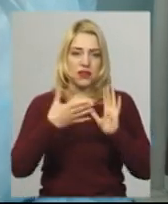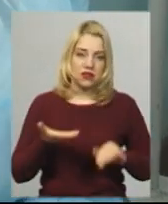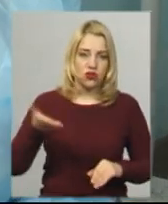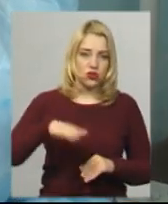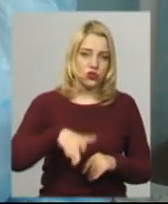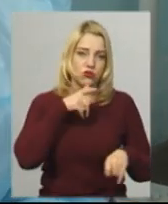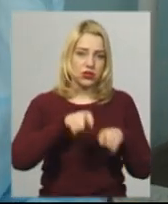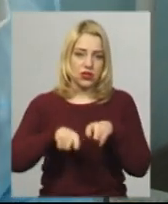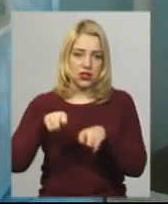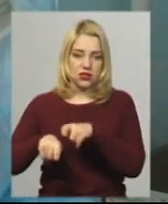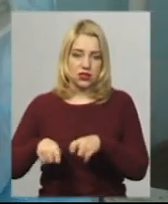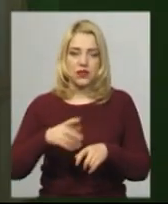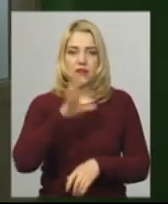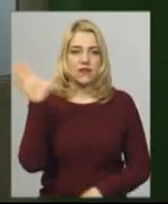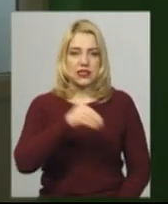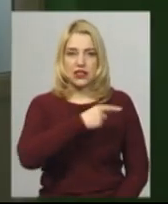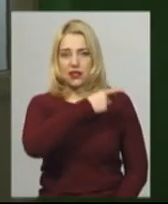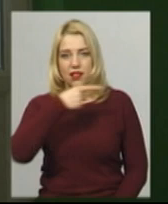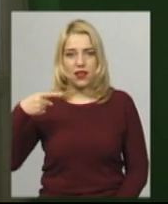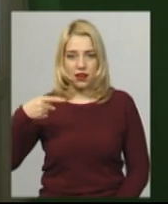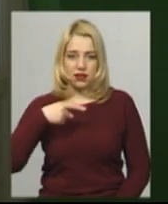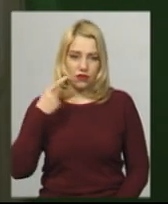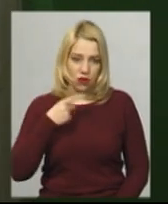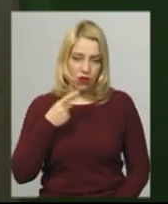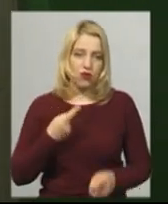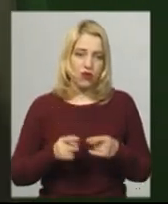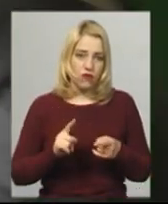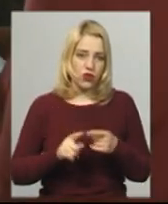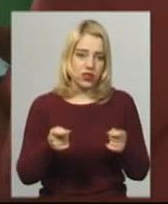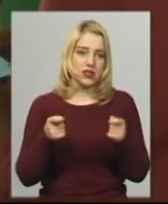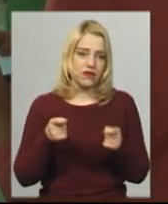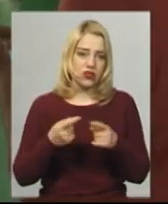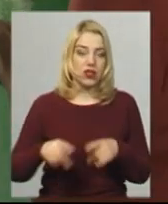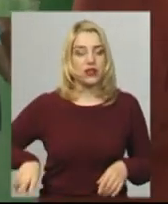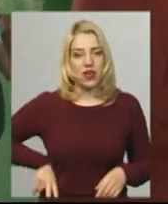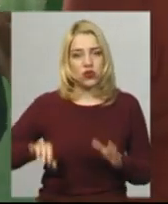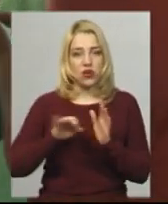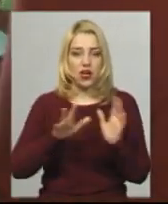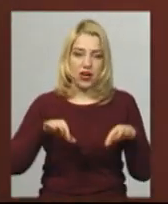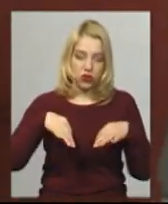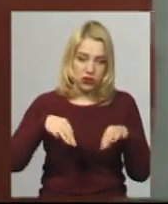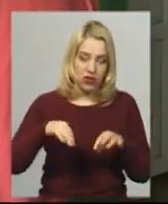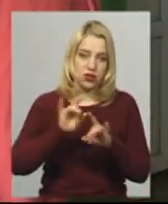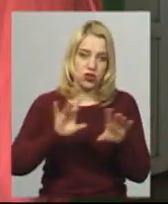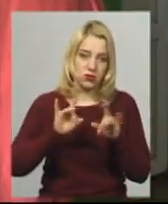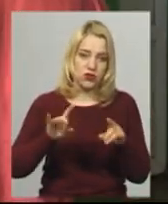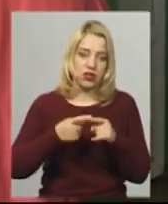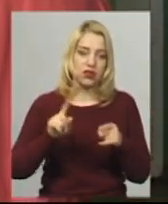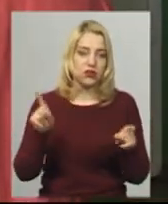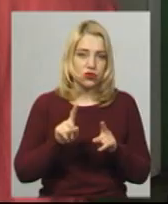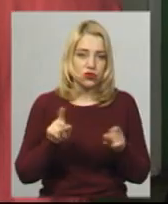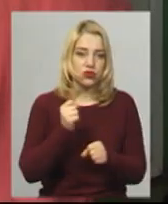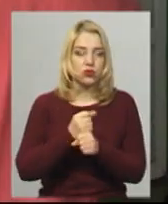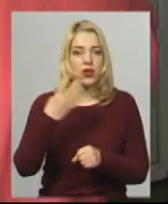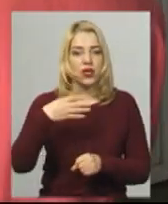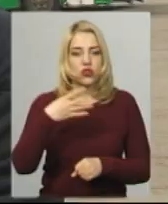які провели сьогодні кондукторам, негативні, каже Віола Харчук. Директор електротрансу Віктор Поломарчук розповідає, всього зробили тести 40